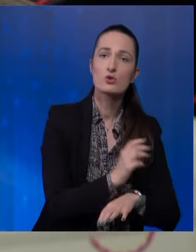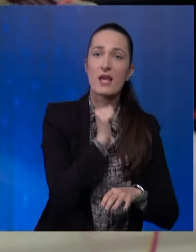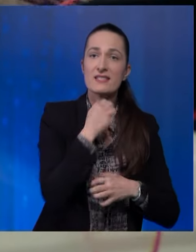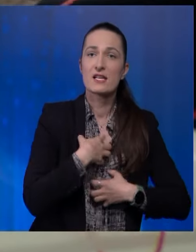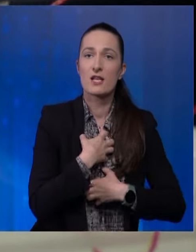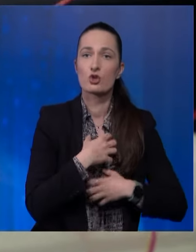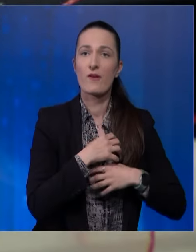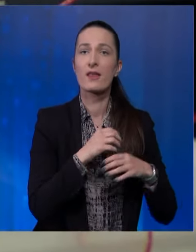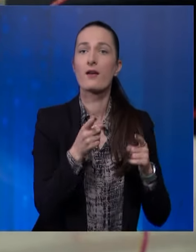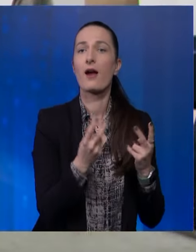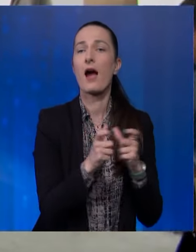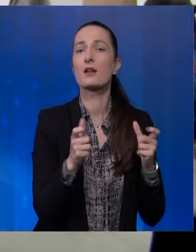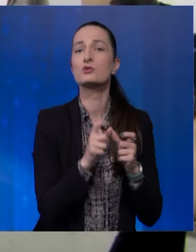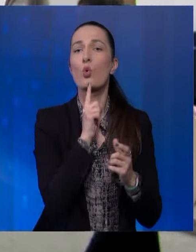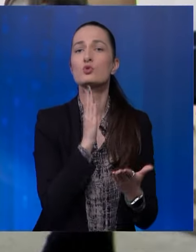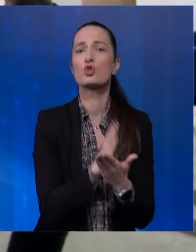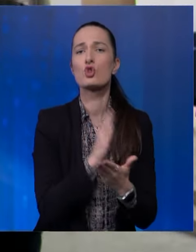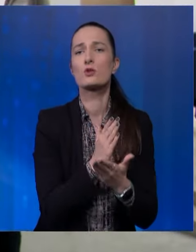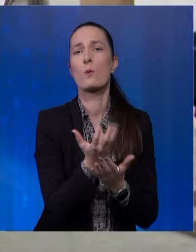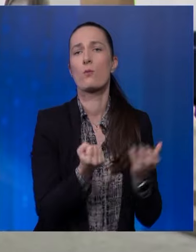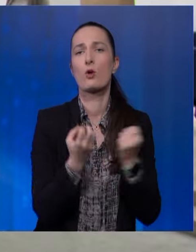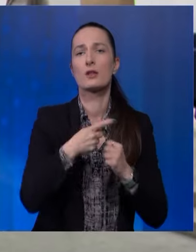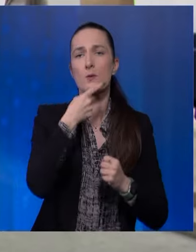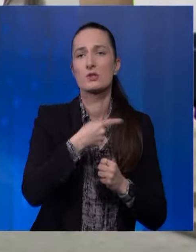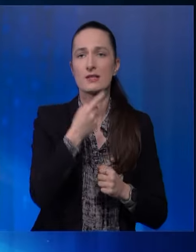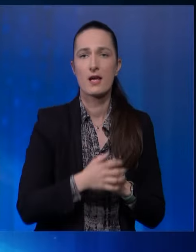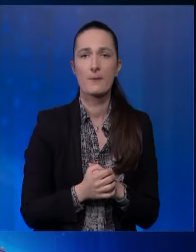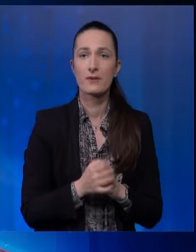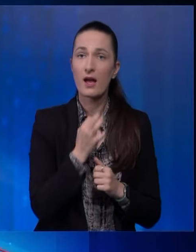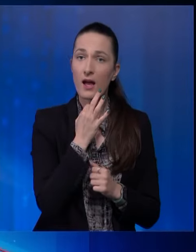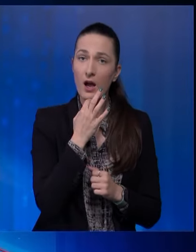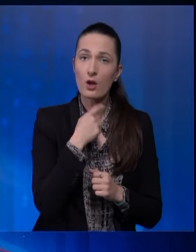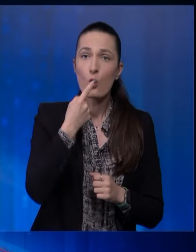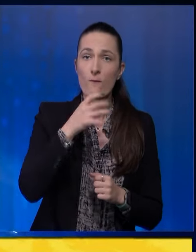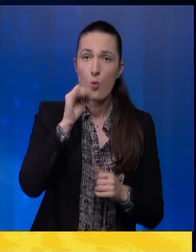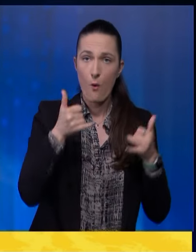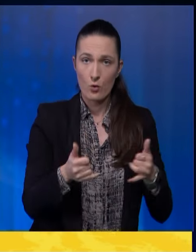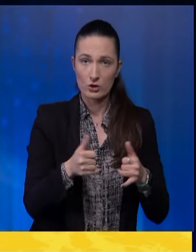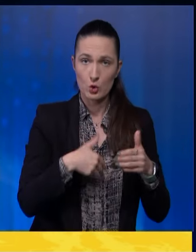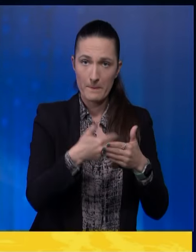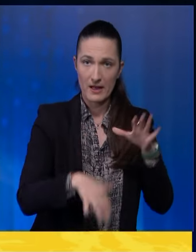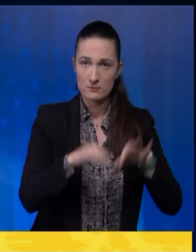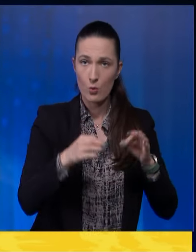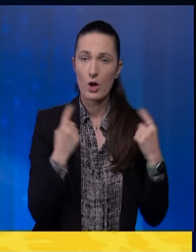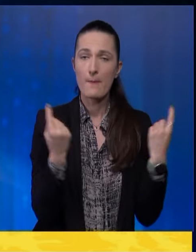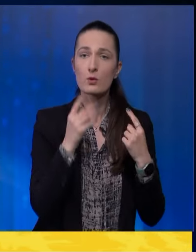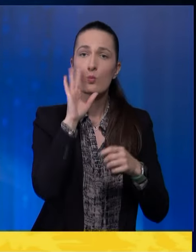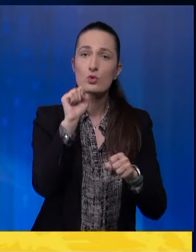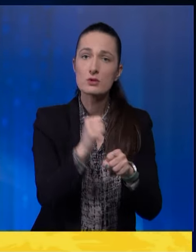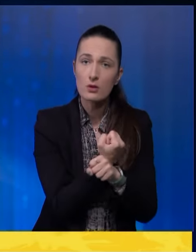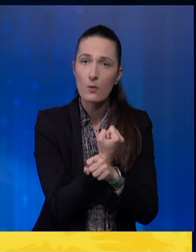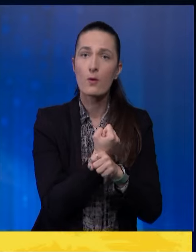emocije i zastrašivanje, karte su koje su se često potezale. Jasno je da se ona pretvorila u karikaturu ozbiljne